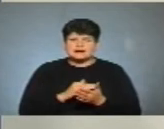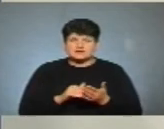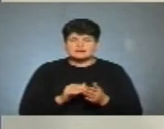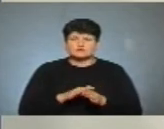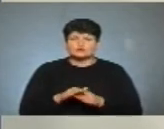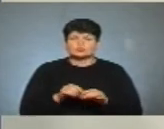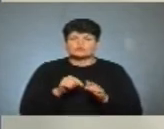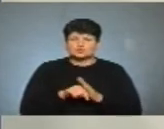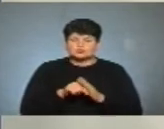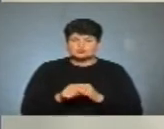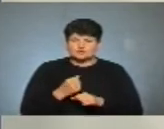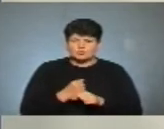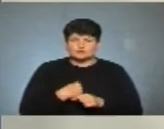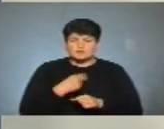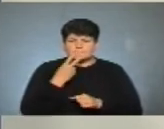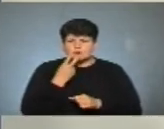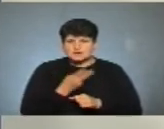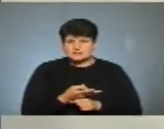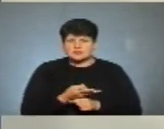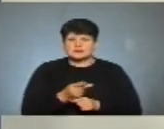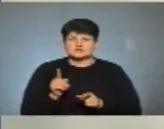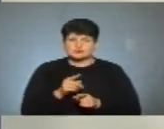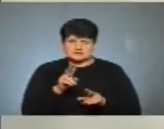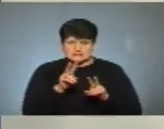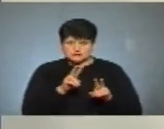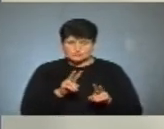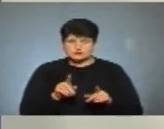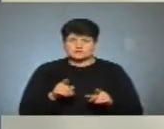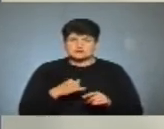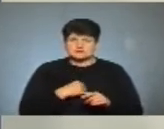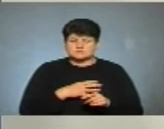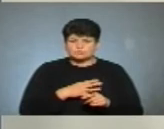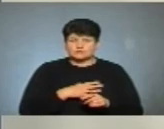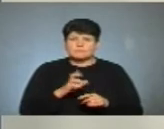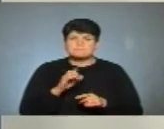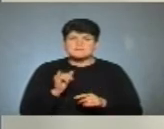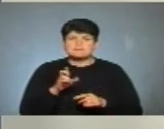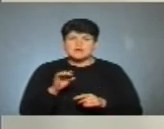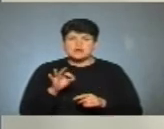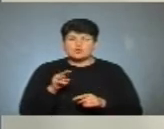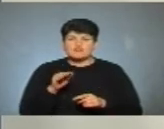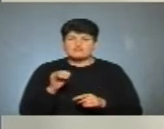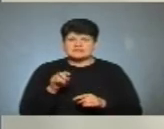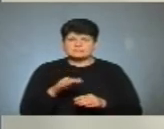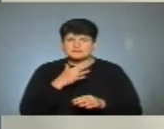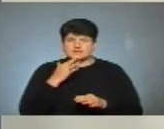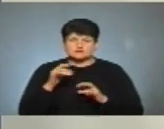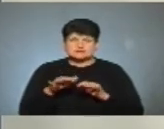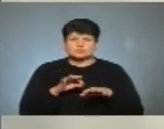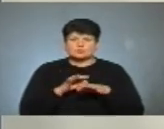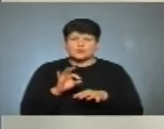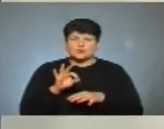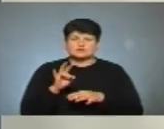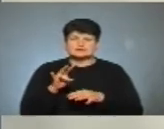роботу. Але ми показали, якщо ви слідкували, що в нас проходить три дні бібліофест, ми дуже багато заходів проводимо зараз онлайн,